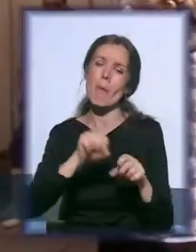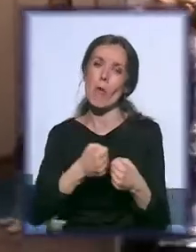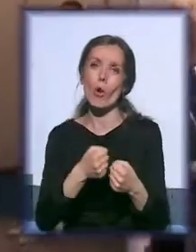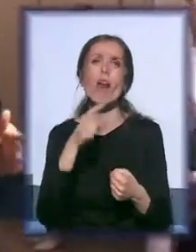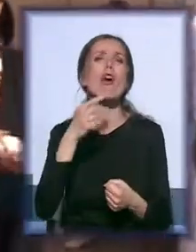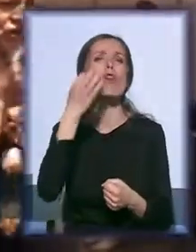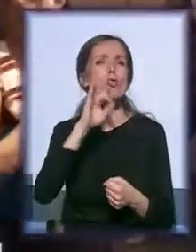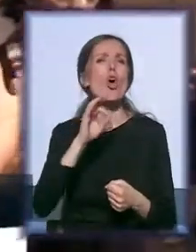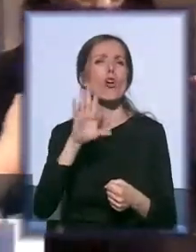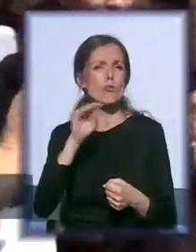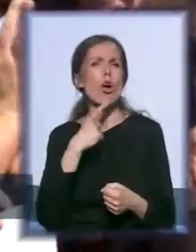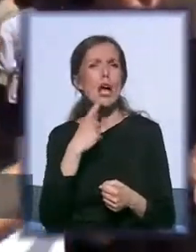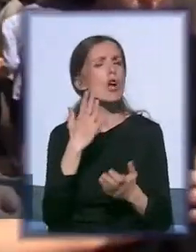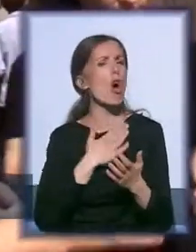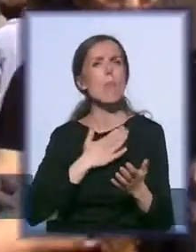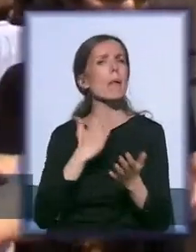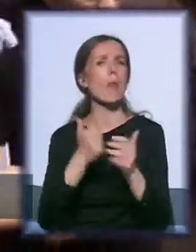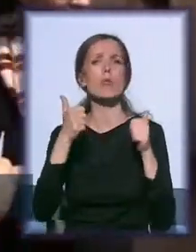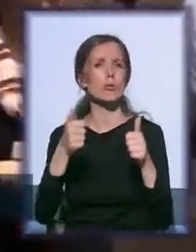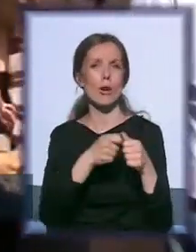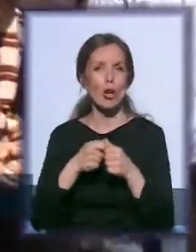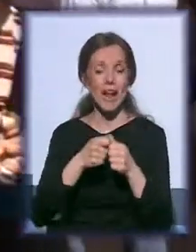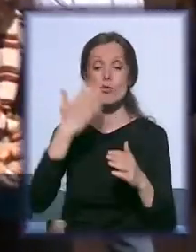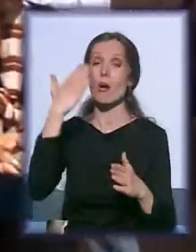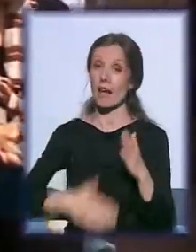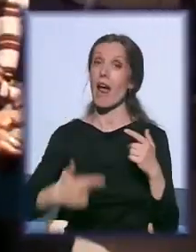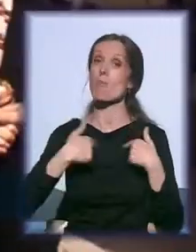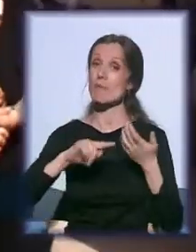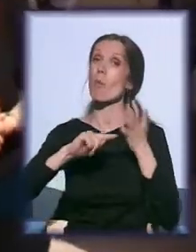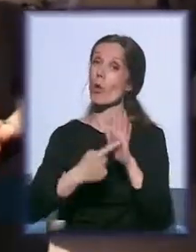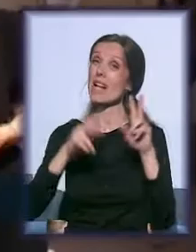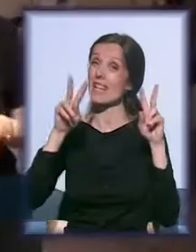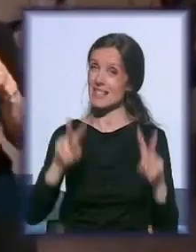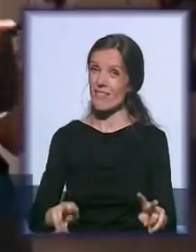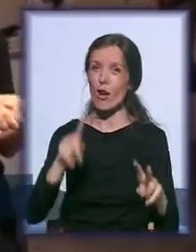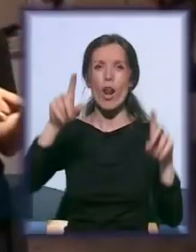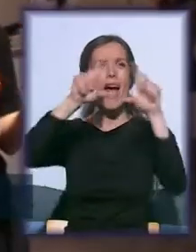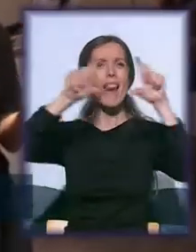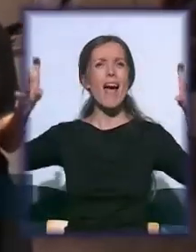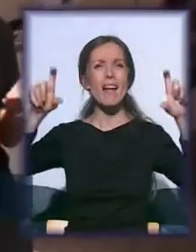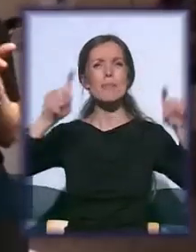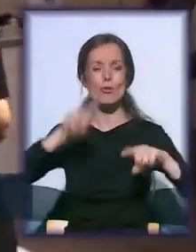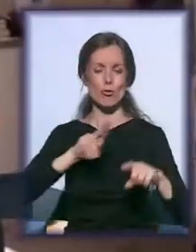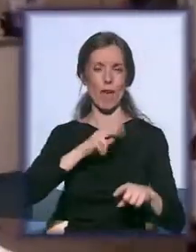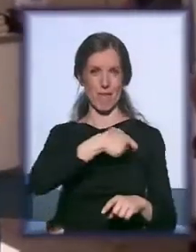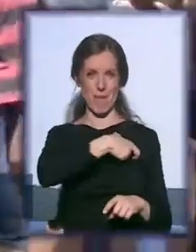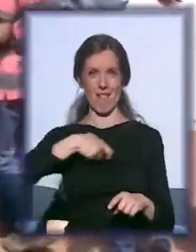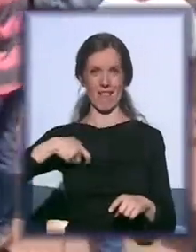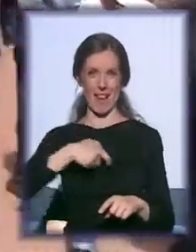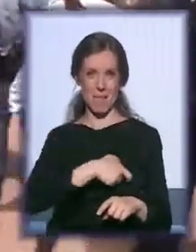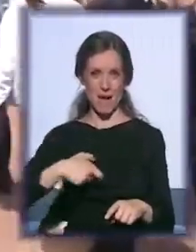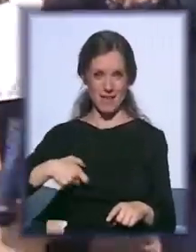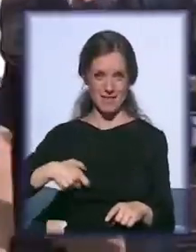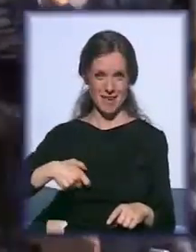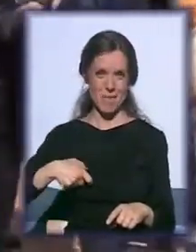je bilo fenomenalno organizovano. Na kraju smo mi pokazali stvarno onaj natpis koji su neki imali na majicama, a